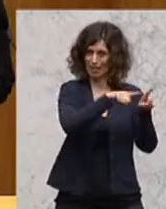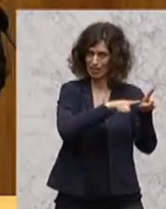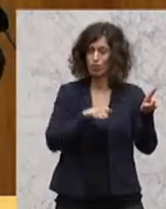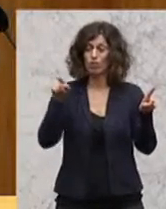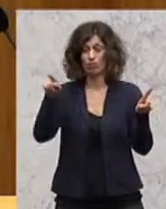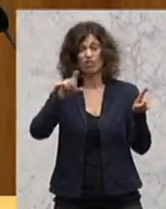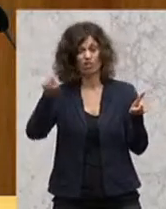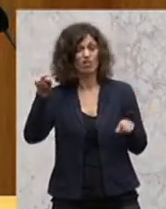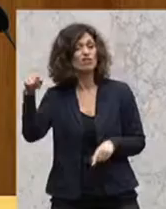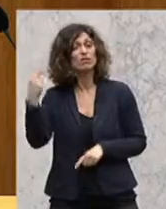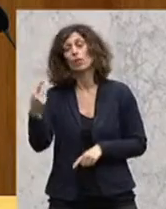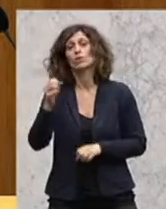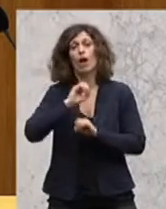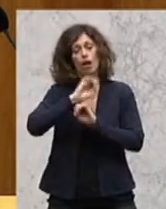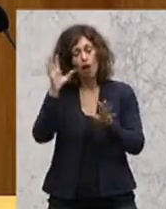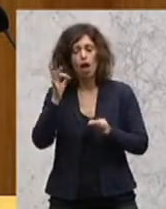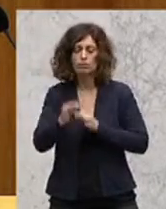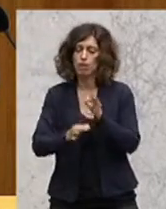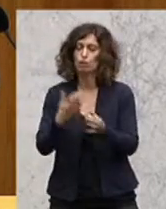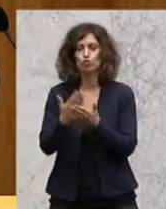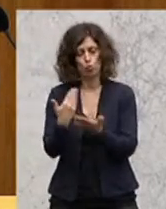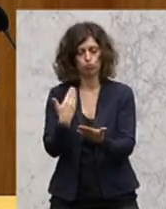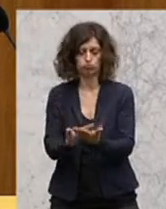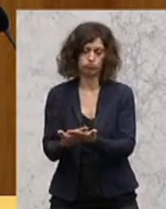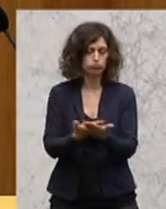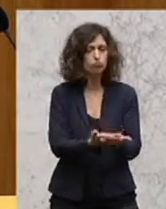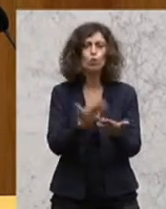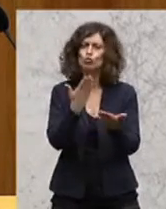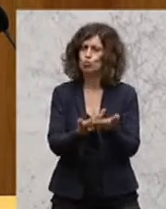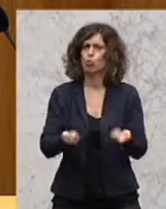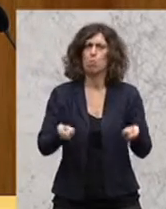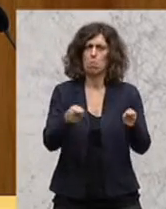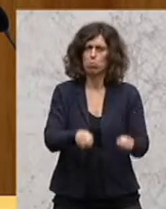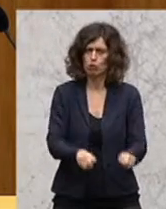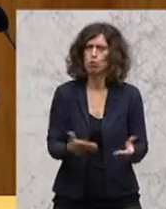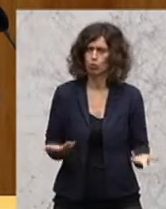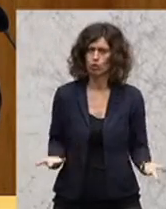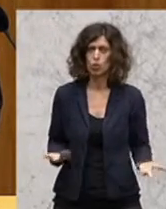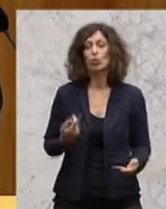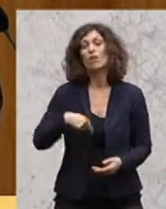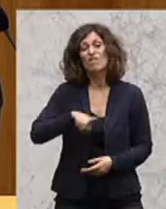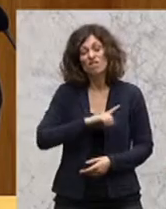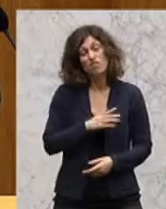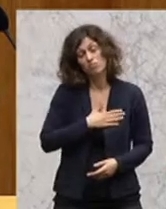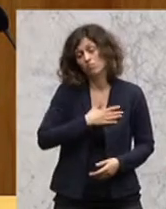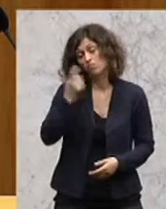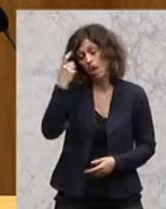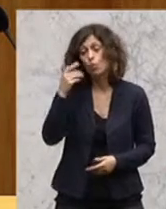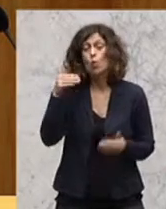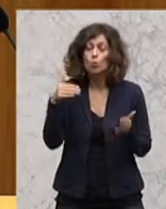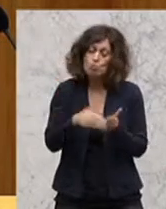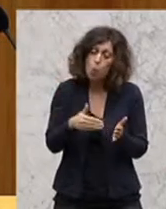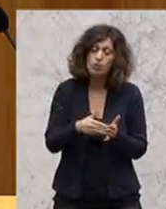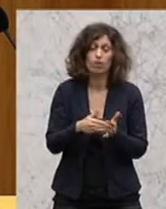hat auch eine klare Strategie vorgelegt, die beschlossen worden ist. Und wir glauben, dass es notwendig ist, diese entsprechend